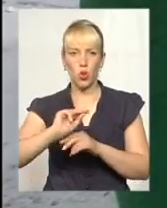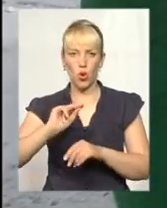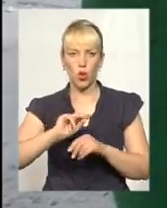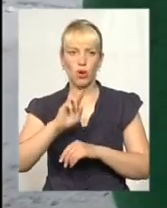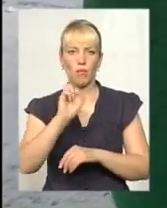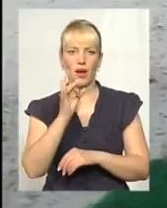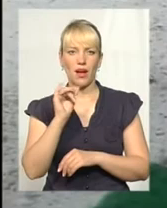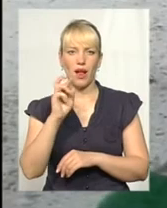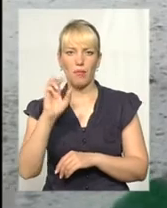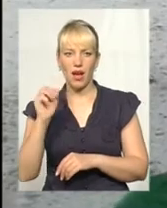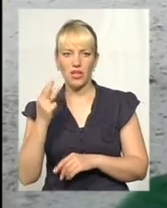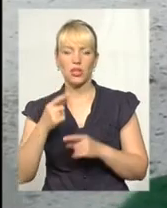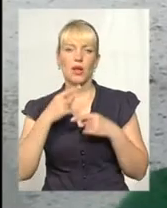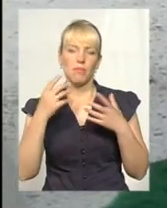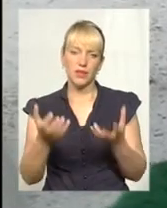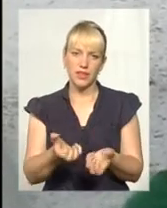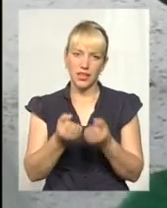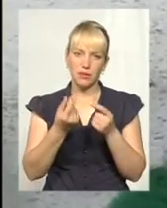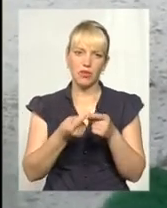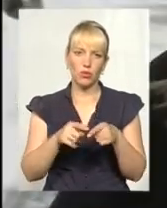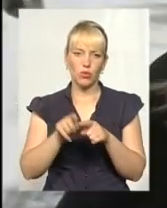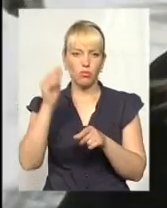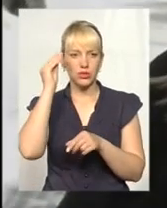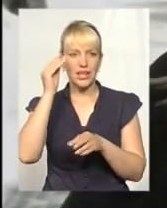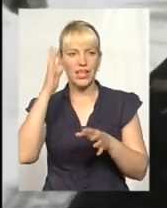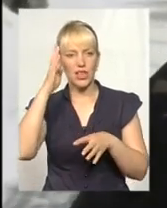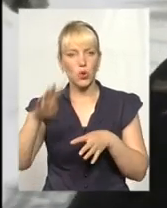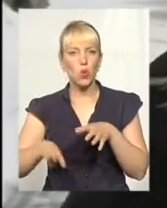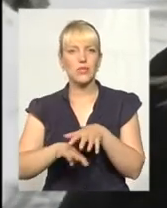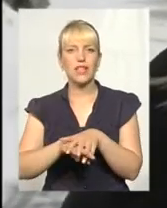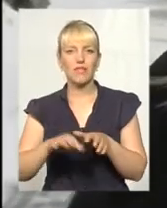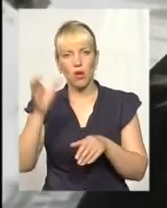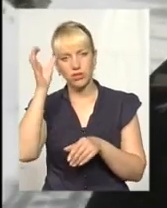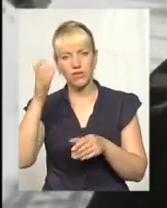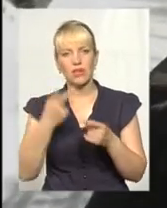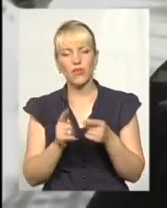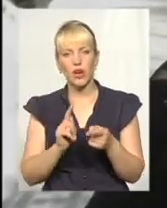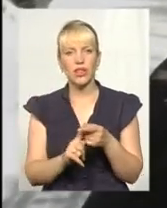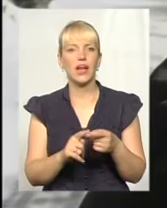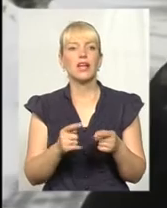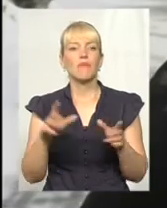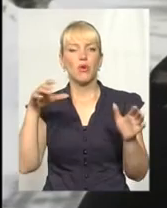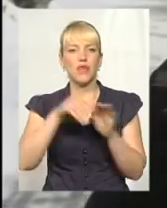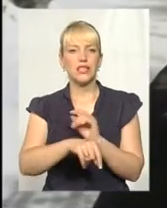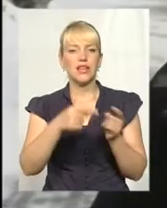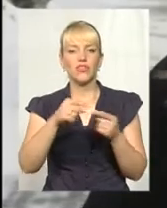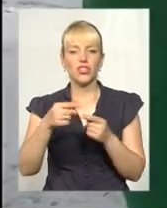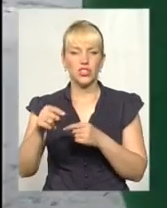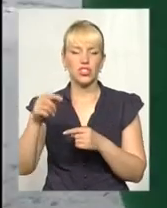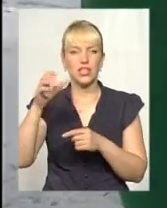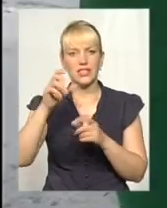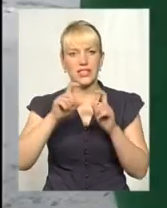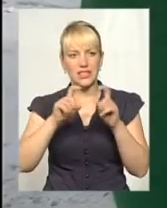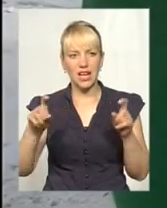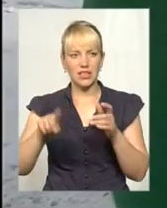позицію батьків підтримує. Каже, інклюзивна освіта вже успішно практикується у дошкільних навчальних закладах міста. Вона сама працює із дітками